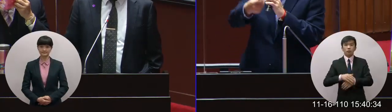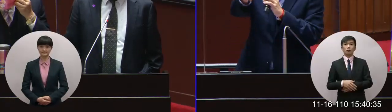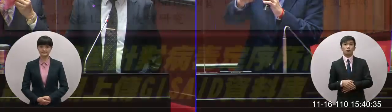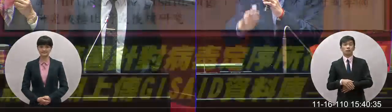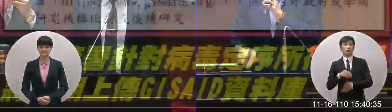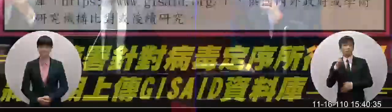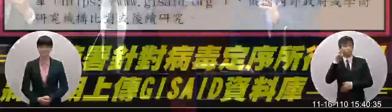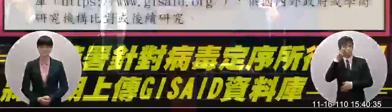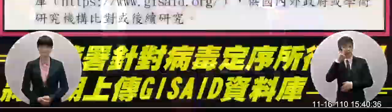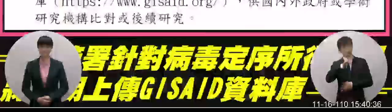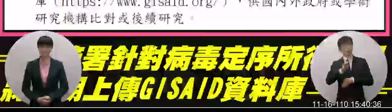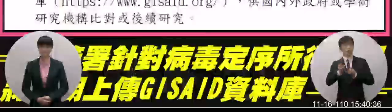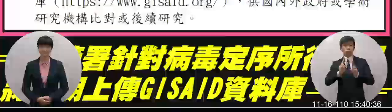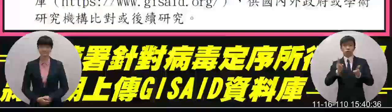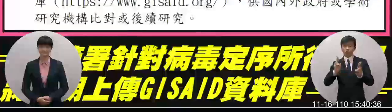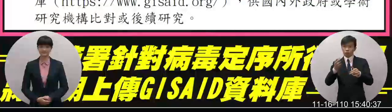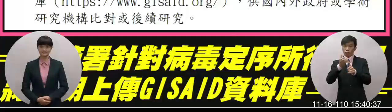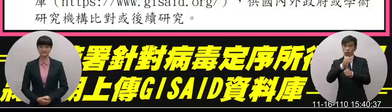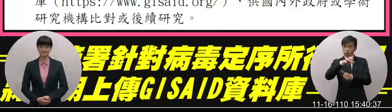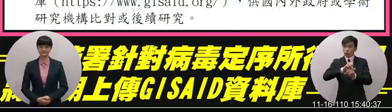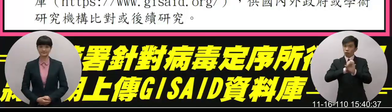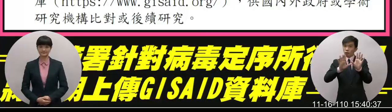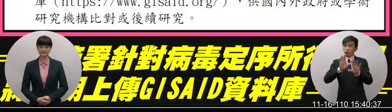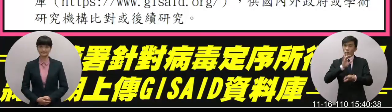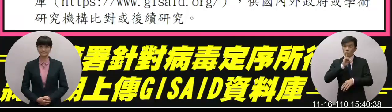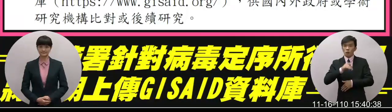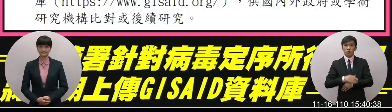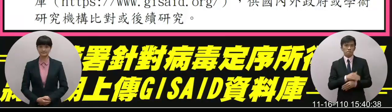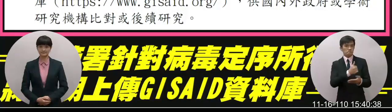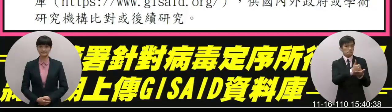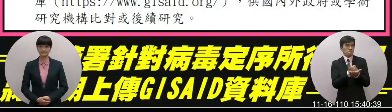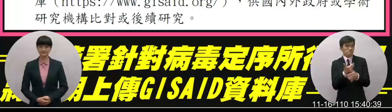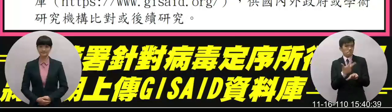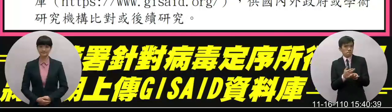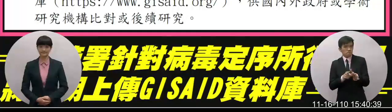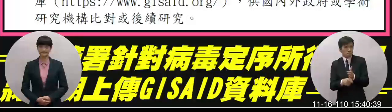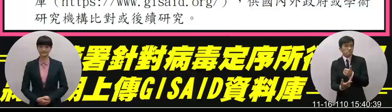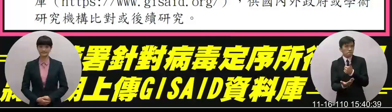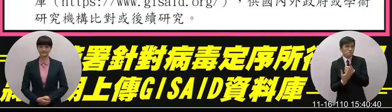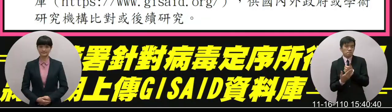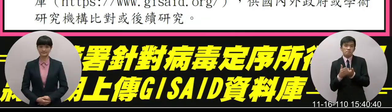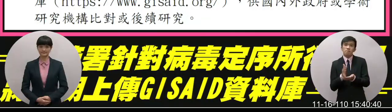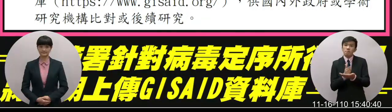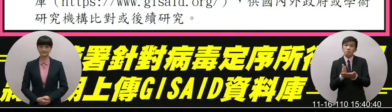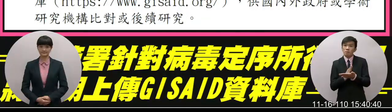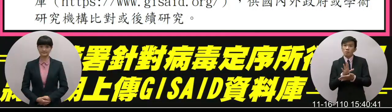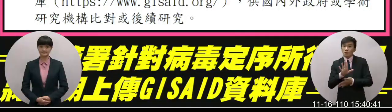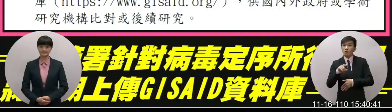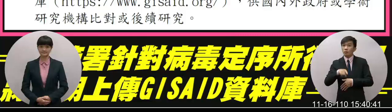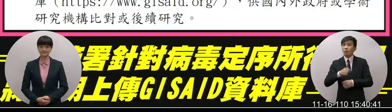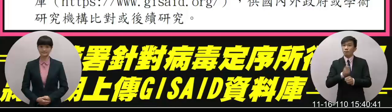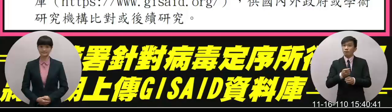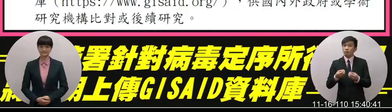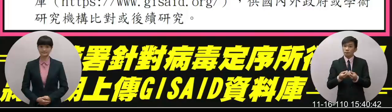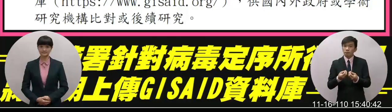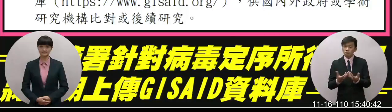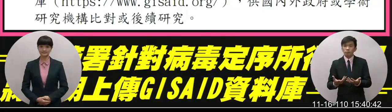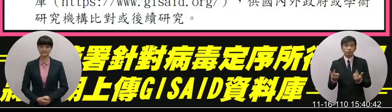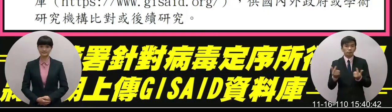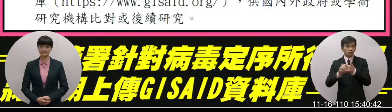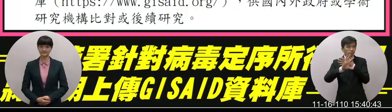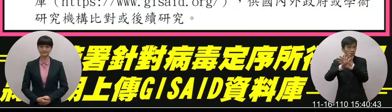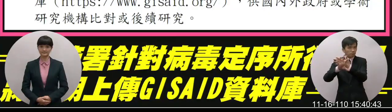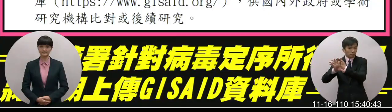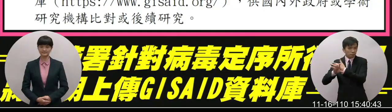就包括我們指揮中心啊專家學者來做研判的時候怎麼研判就是去讀這個世界